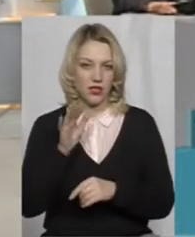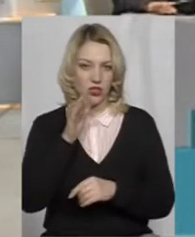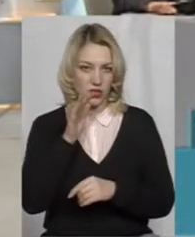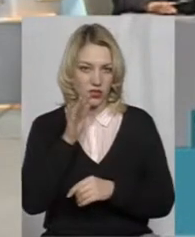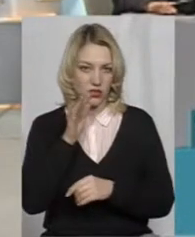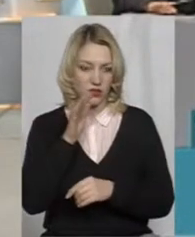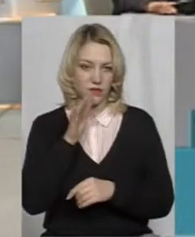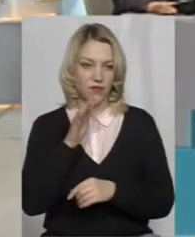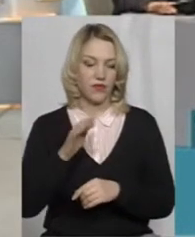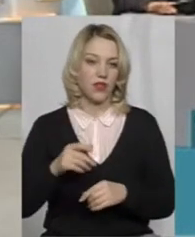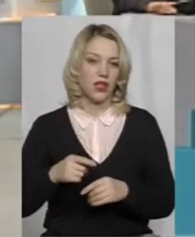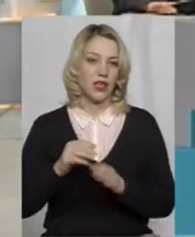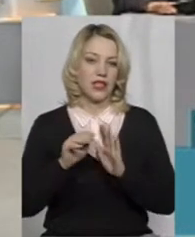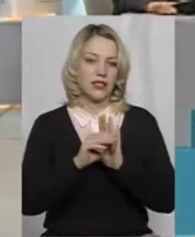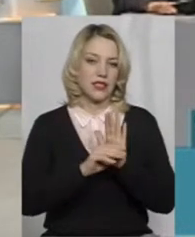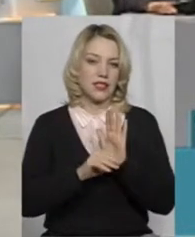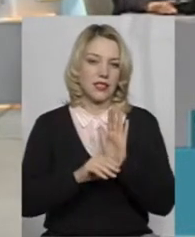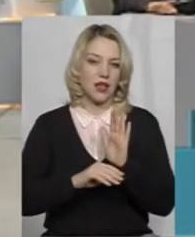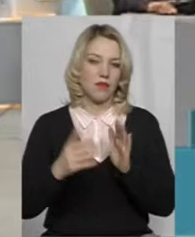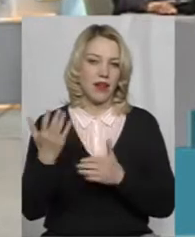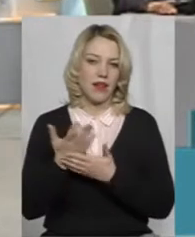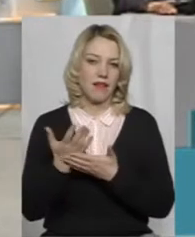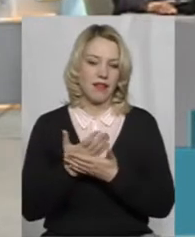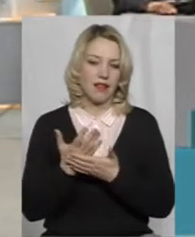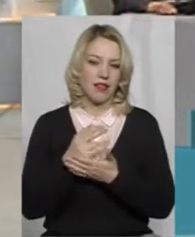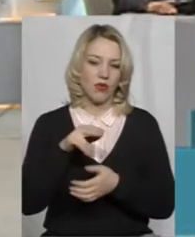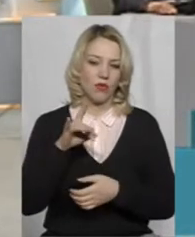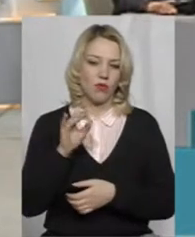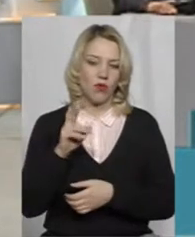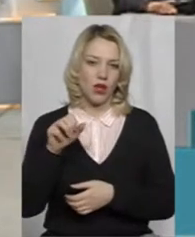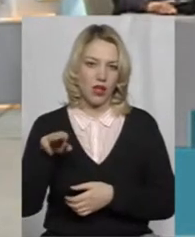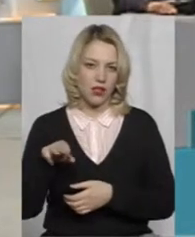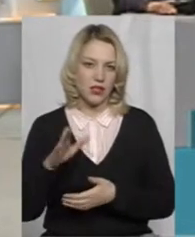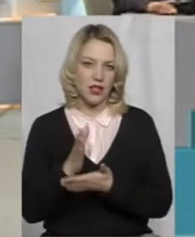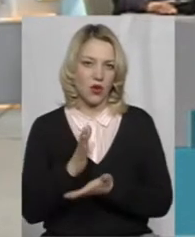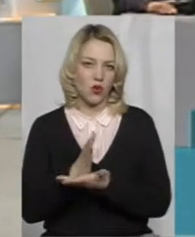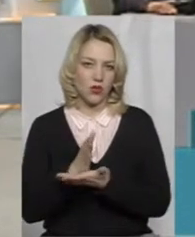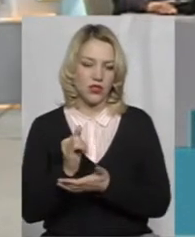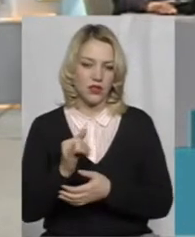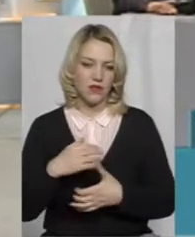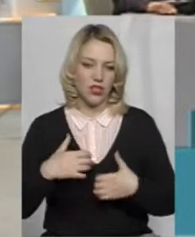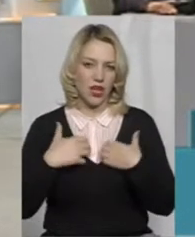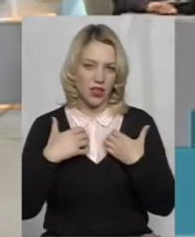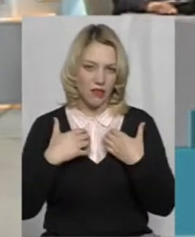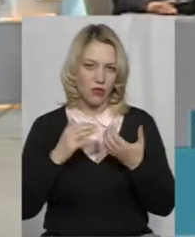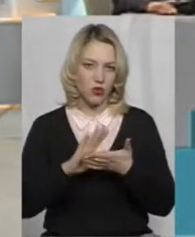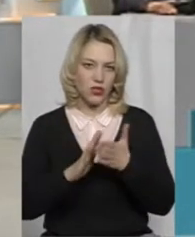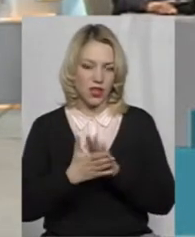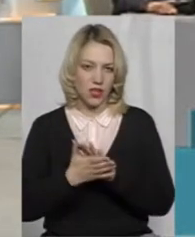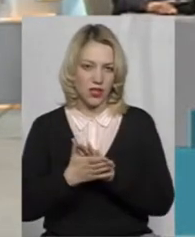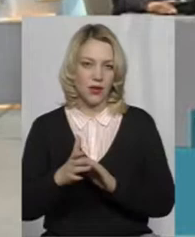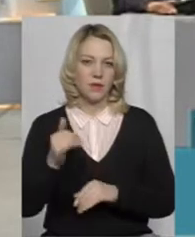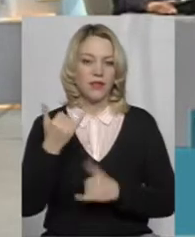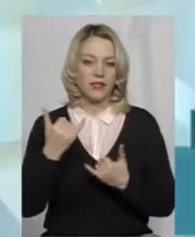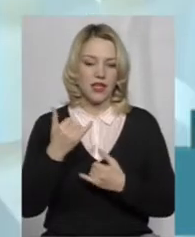система кінопрокату в Хмельниччині знаходиться в дуже жахливому стані. Зараз